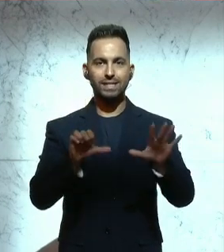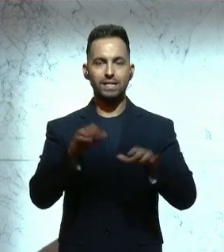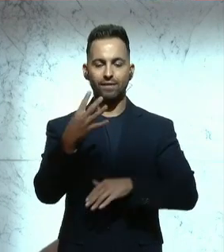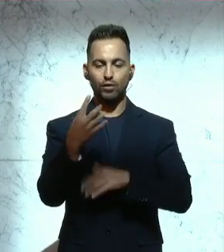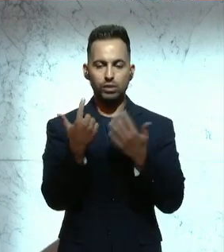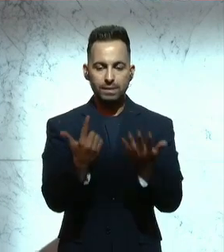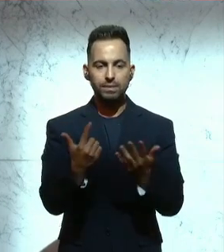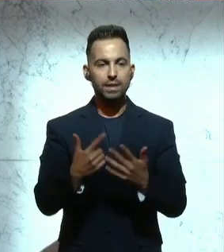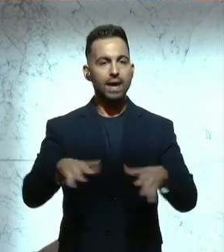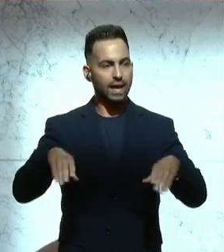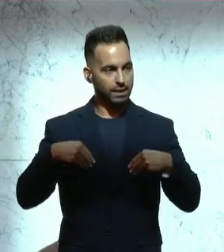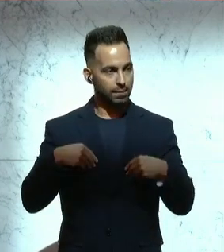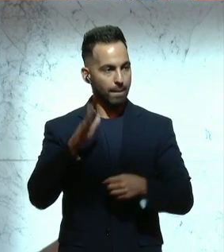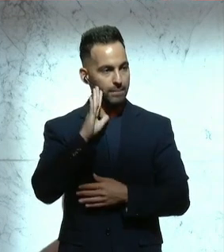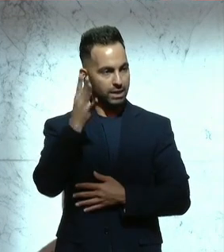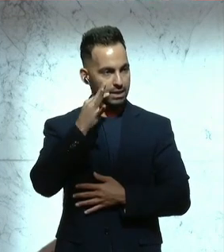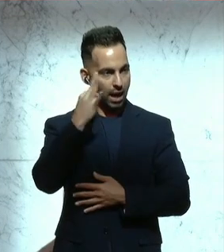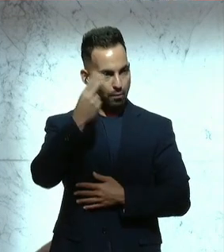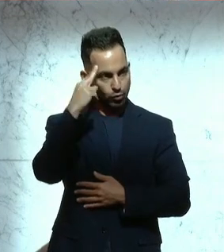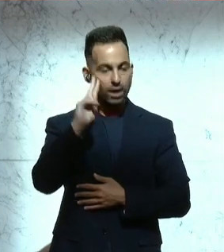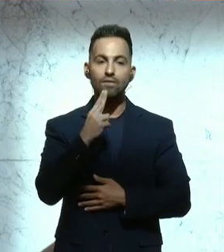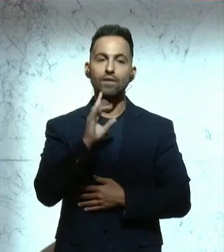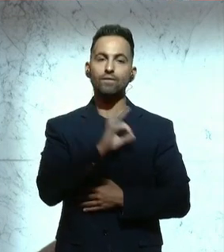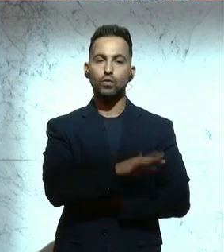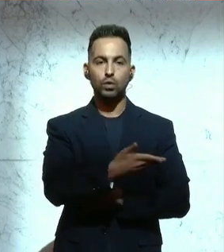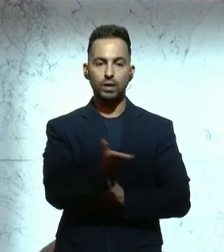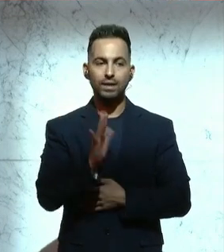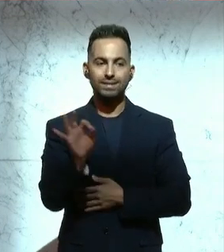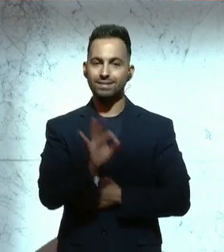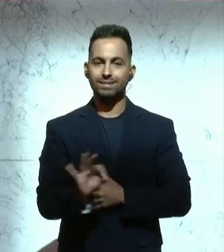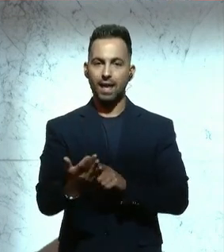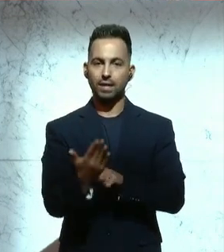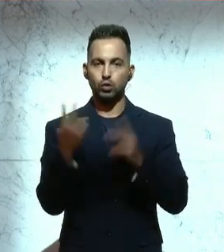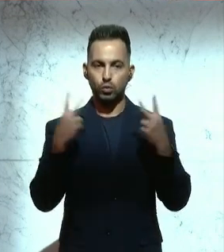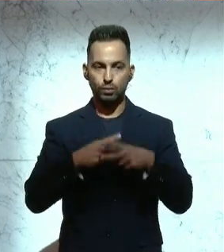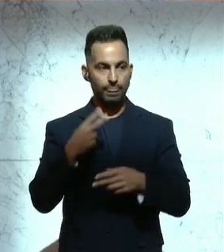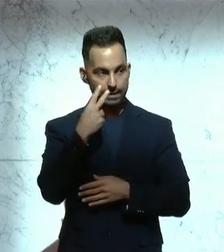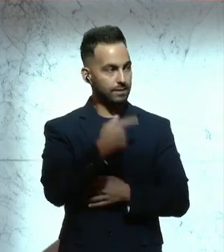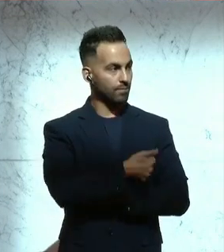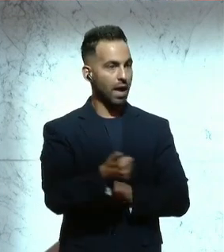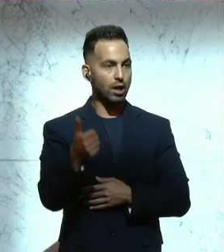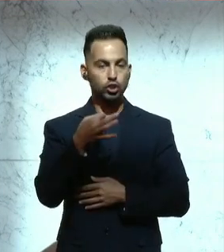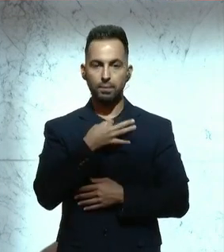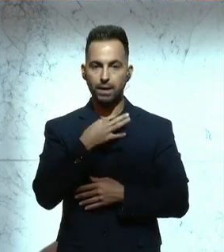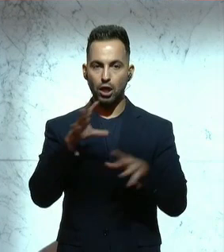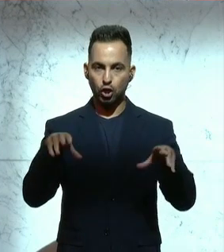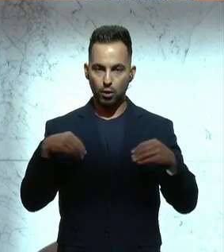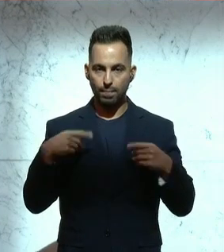Sie können hier die Nationalratssitzung live weiterverfolgen. Jetzt wird gerade abgestimmt über die